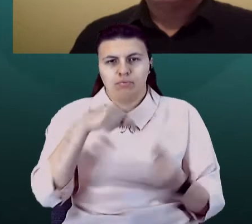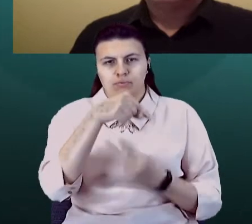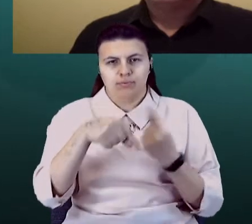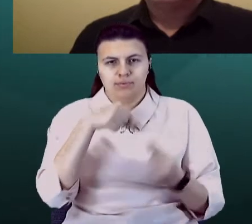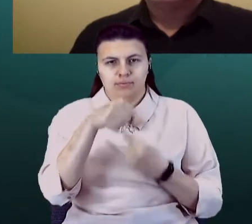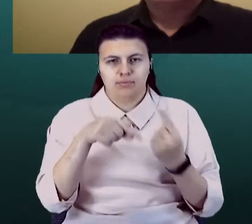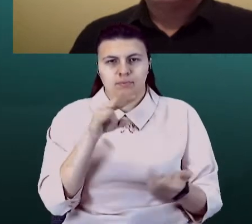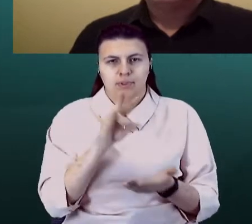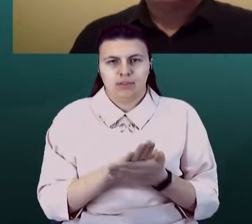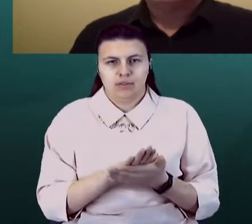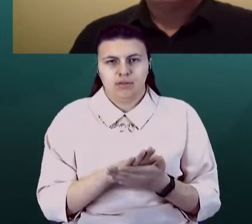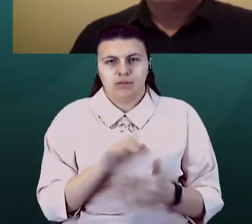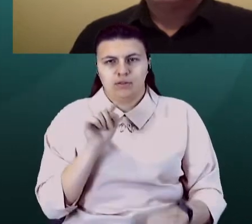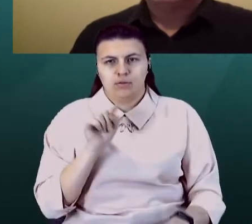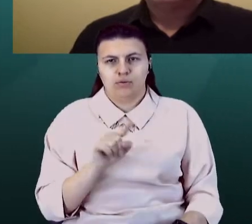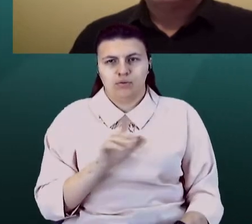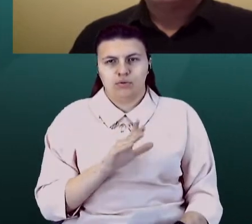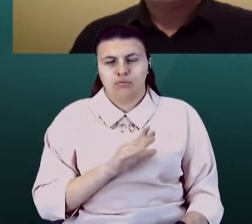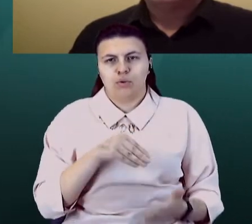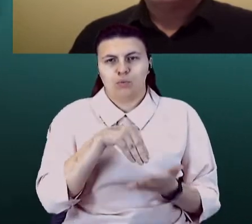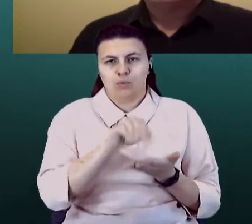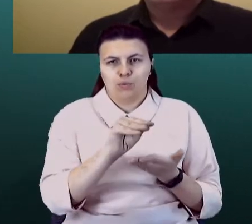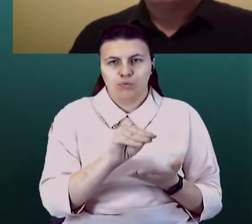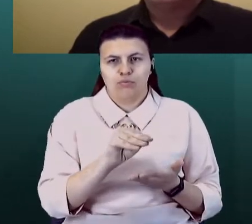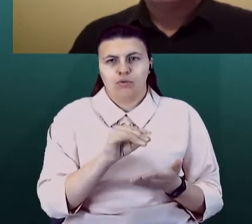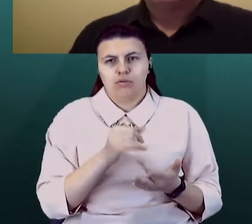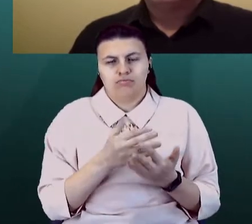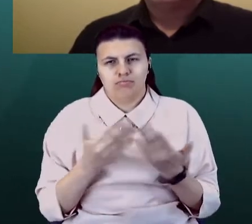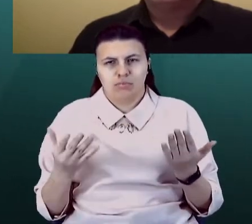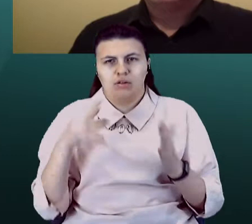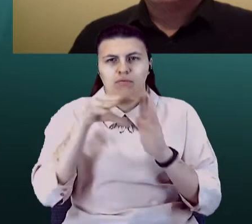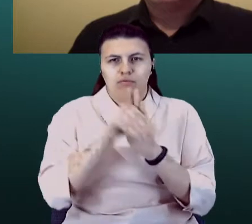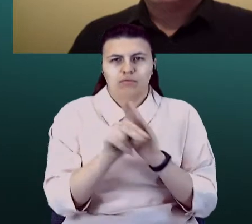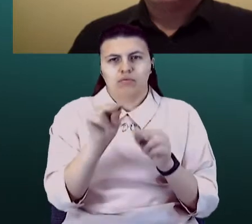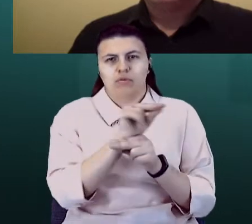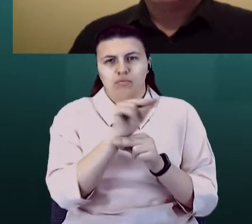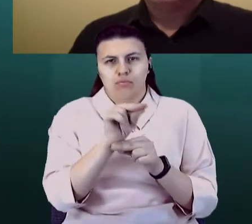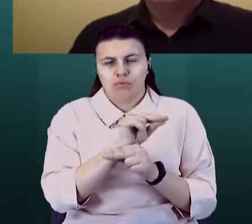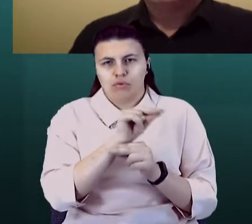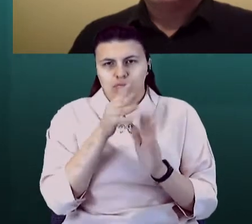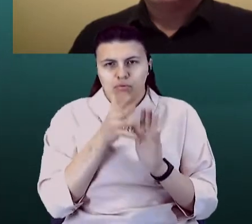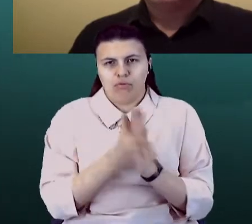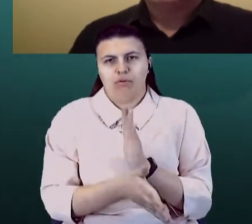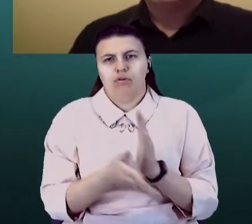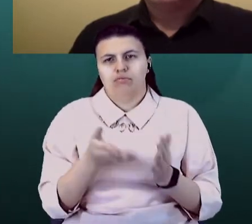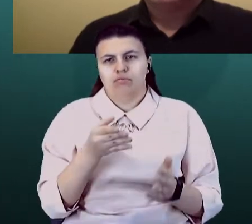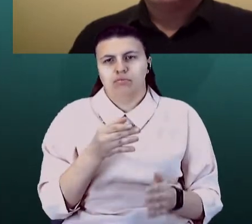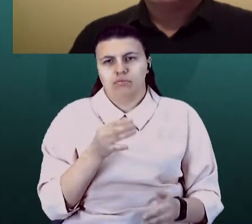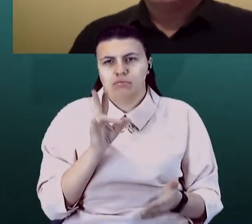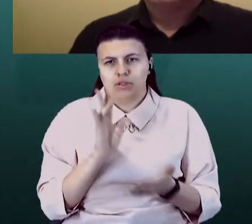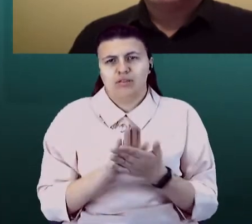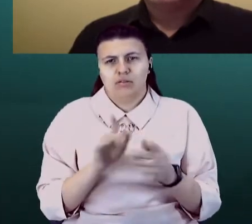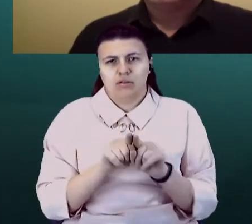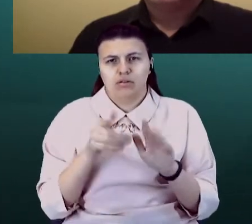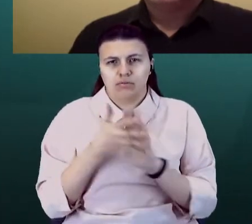І то, що було куплено, і так далі, це ремонтні роботи, це постійні якісь розходи, вони в